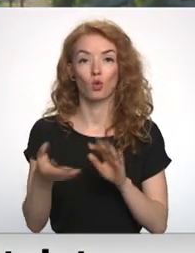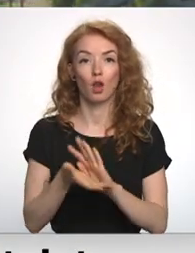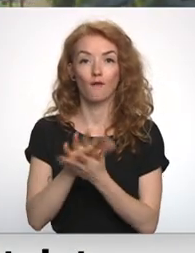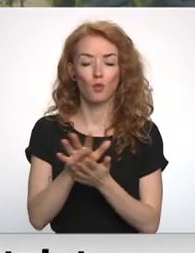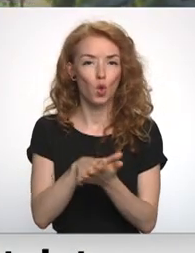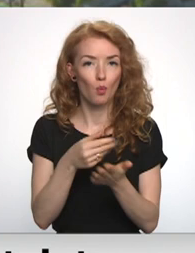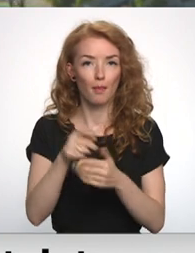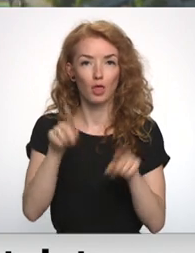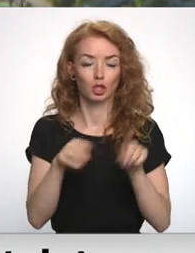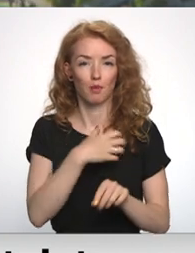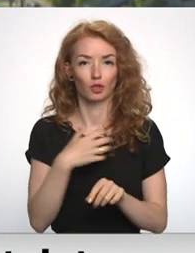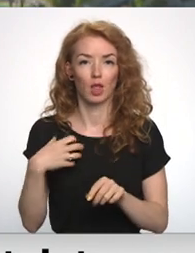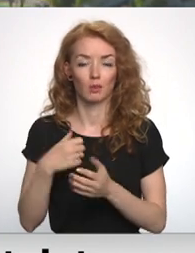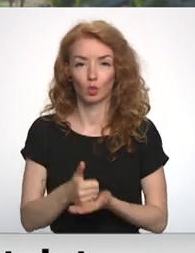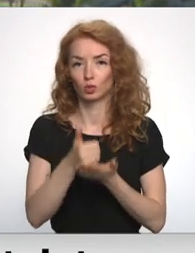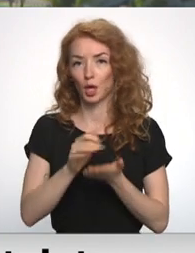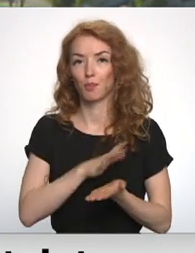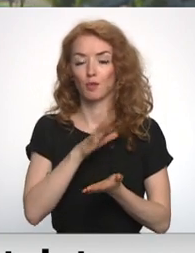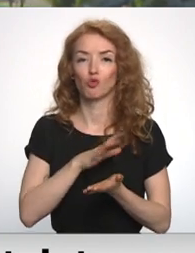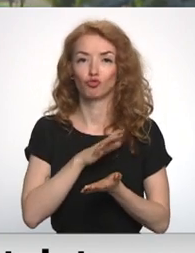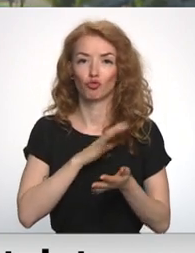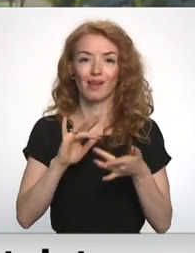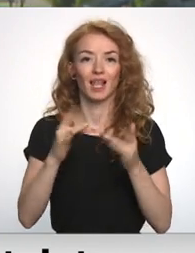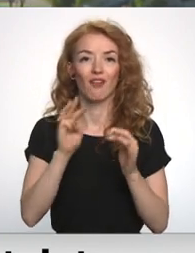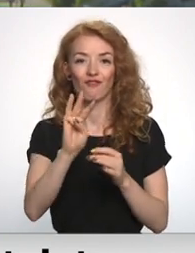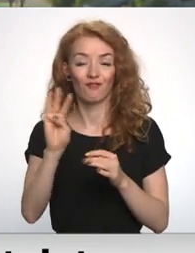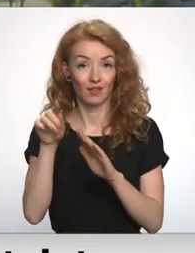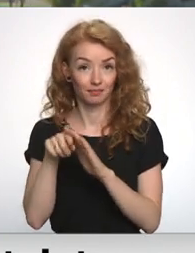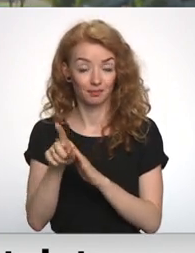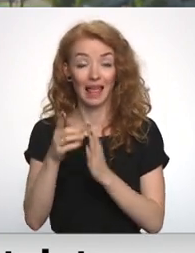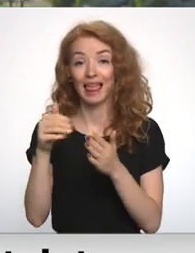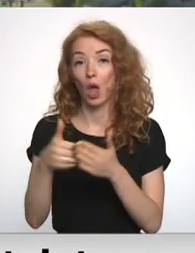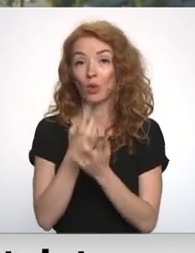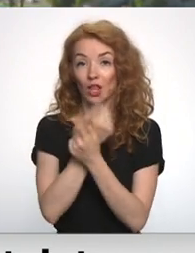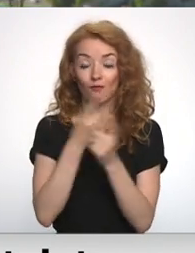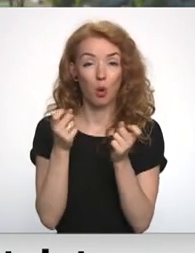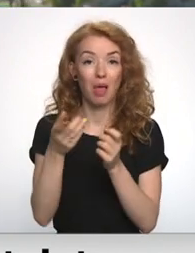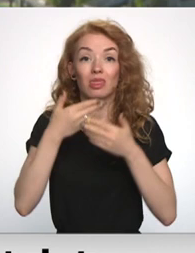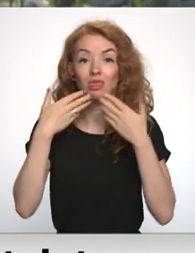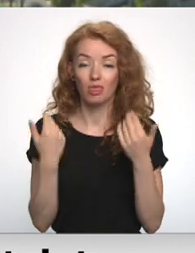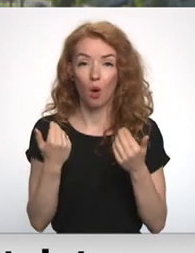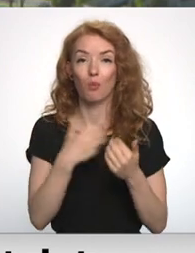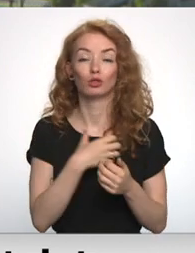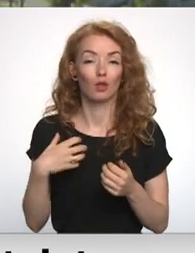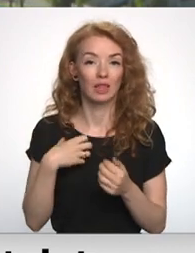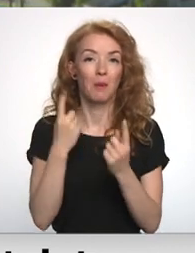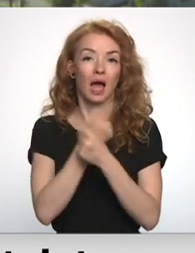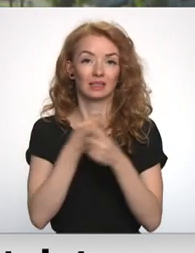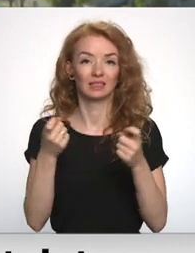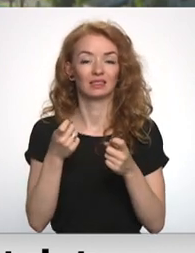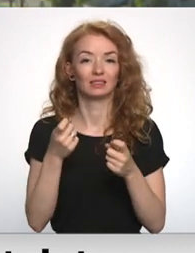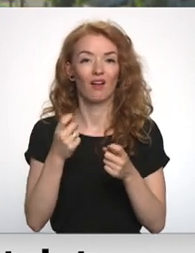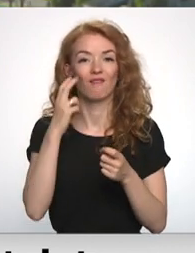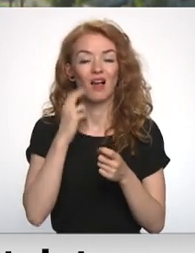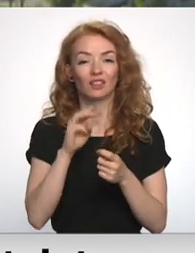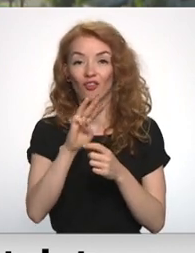pašvaldības, kas vēl uztur bijušo novadu internet vietnes. Lai gan pārsvarā jauna informācija tajās neparādās, pašvaldībās atzīst, vecās